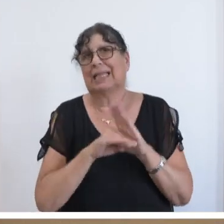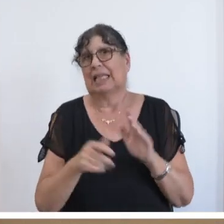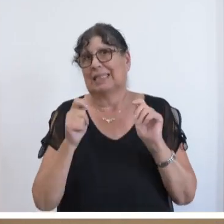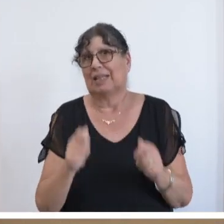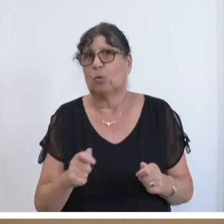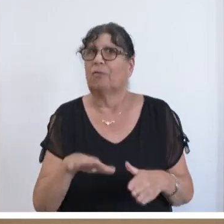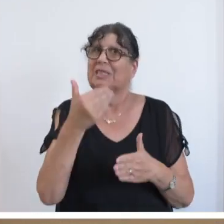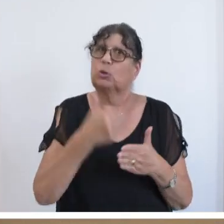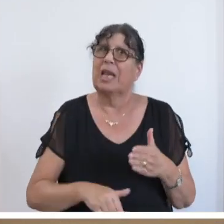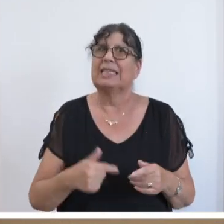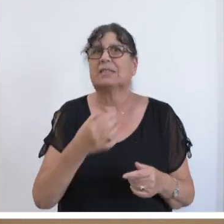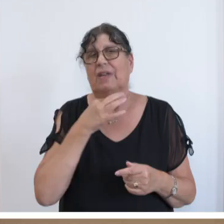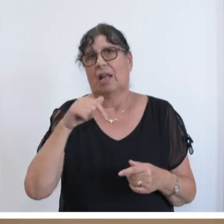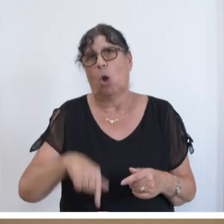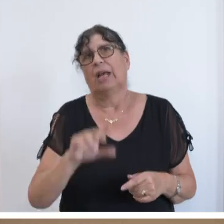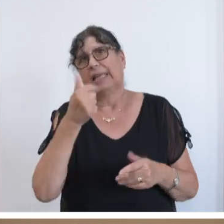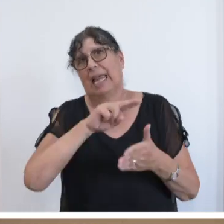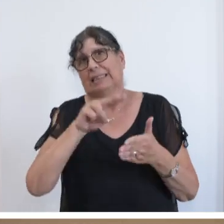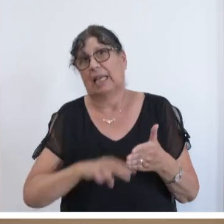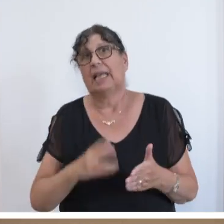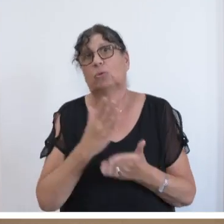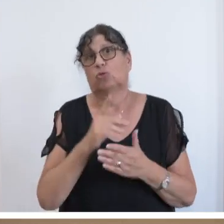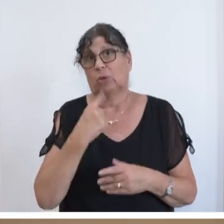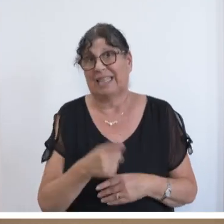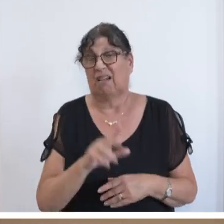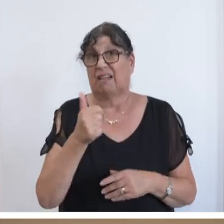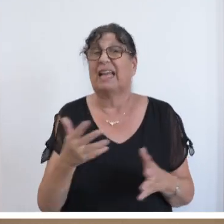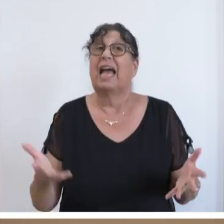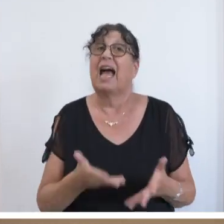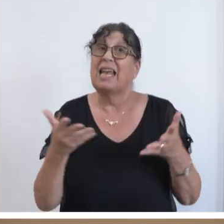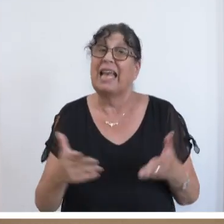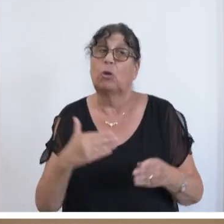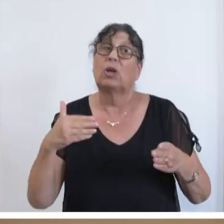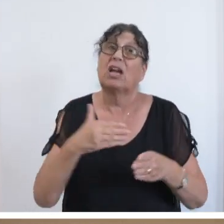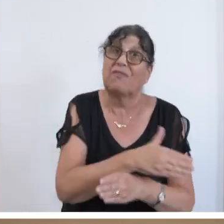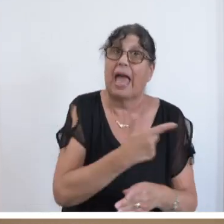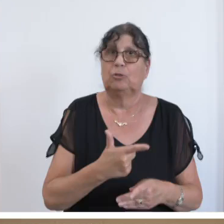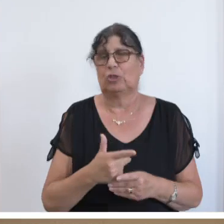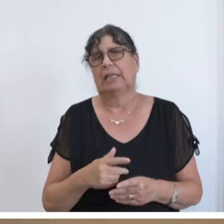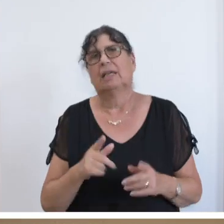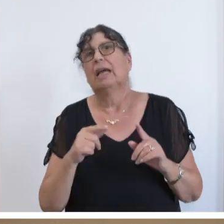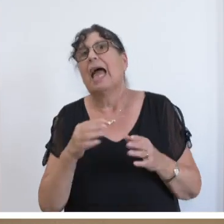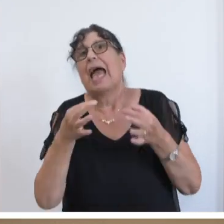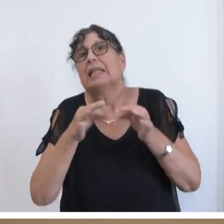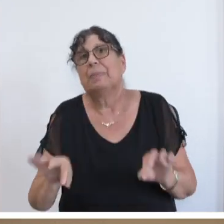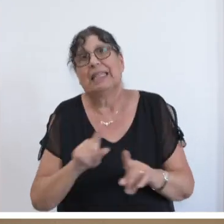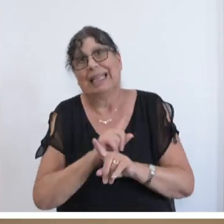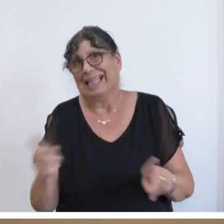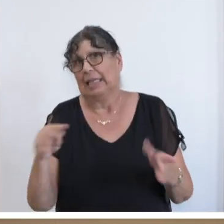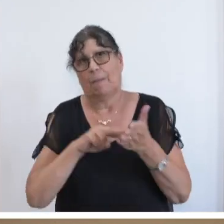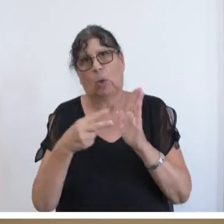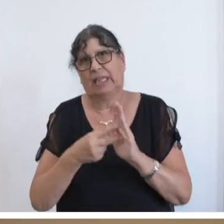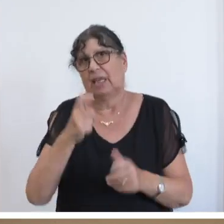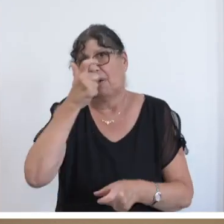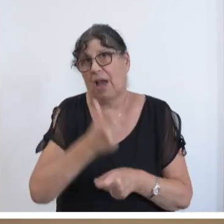Und zu guter Letzt will ich auch heute bei der ersten Lesung schon klarstellen, eine Erleichterung beim Quereinstieg entbindet nicht von der politischen Verantwortung,